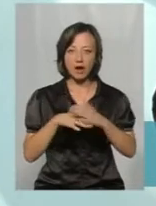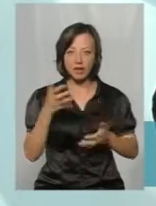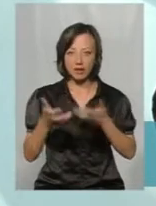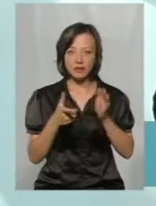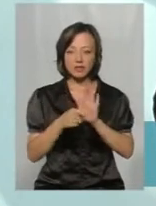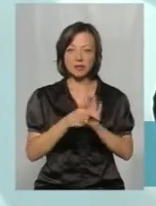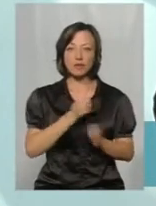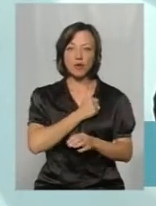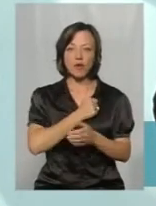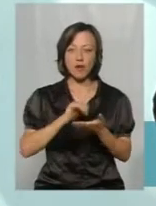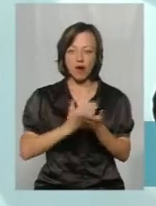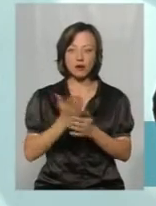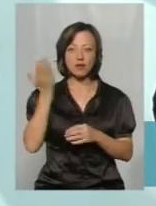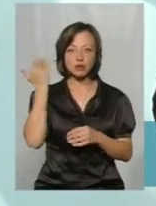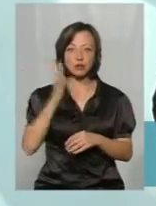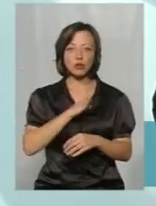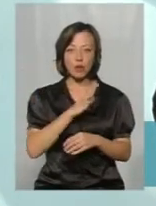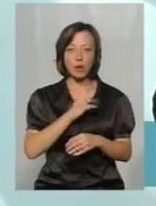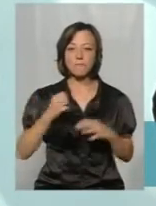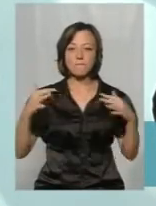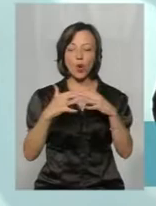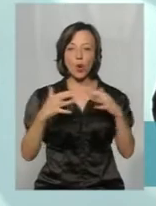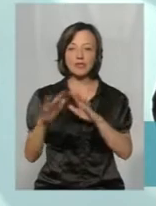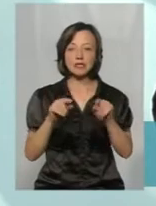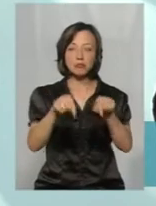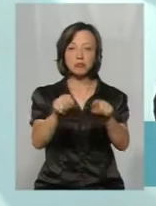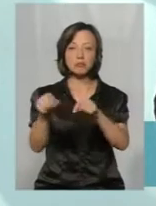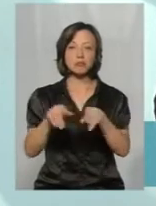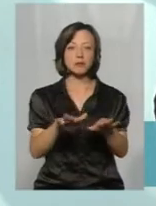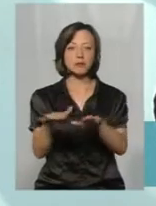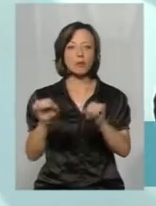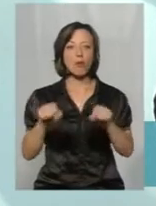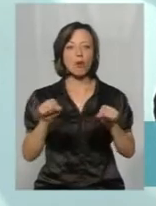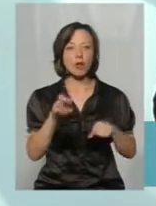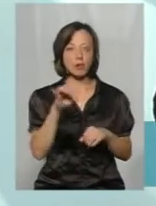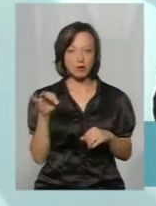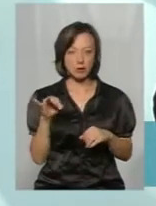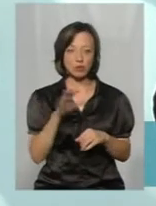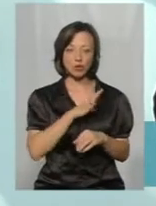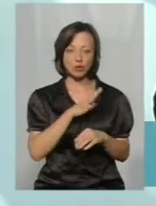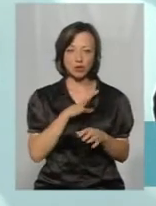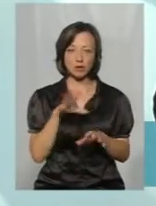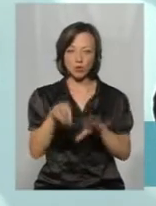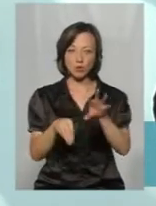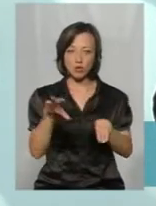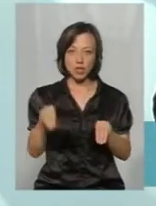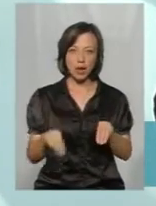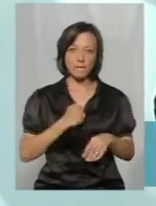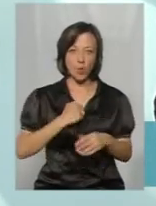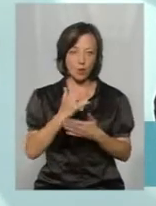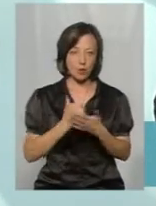з військовими картами, де колись були бойові дії, де могли бути скупчення боєприпасів.